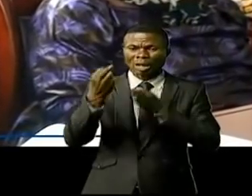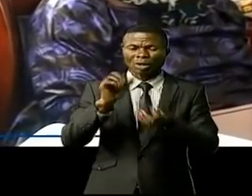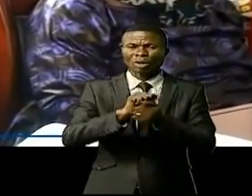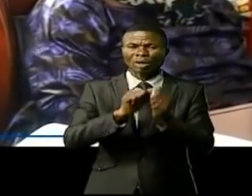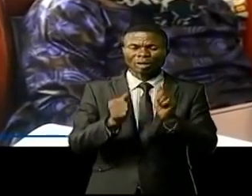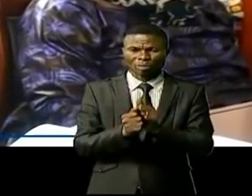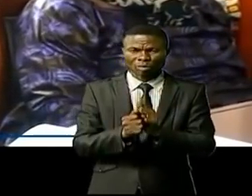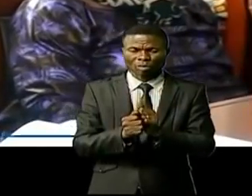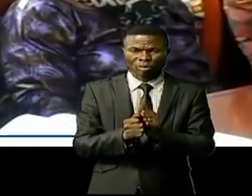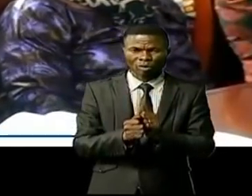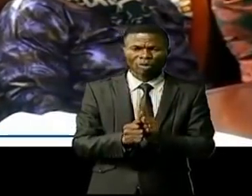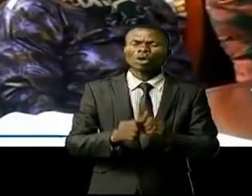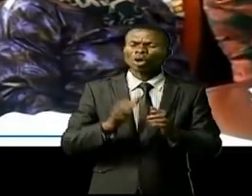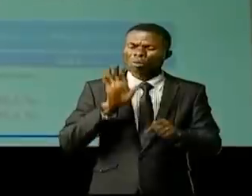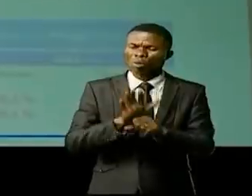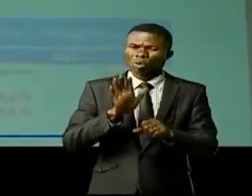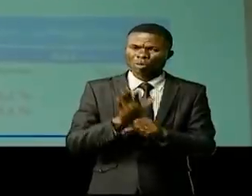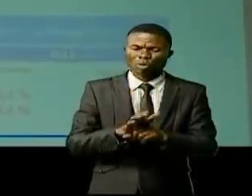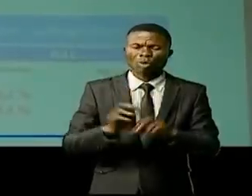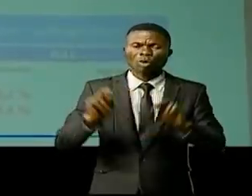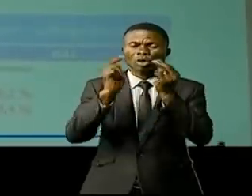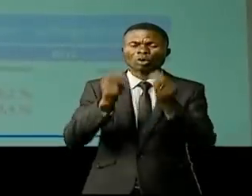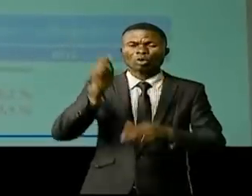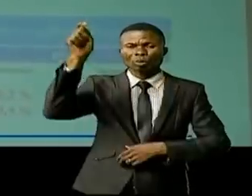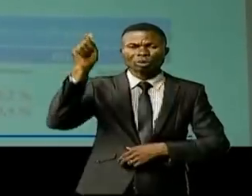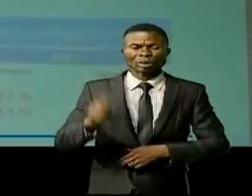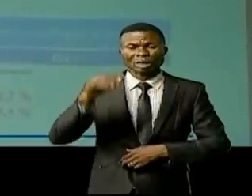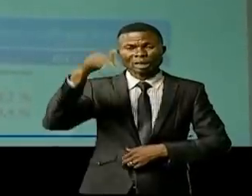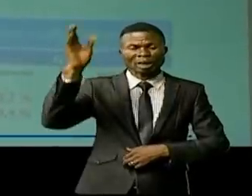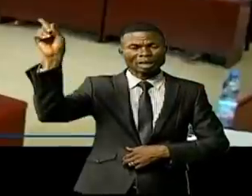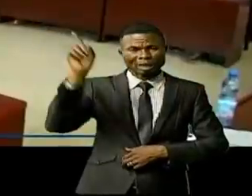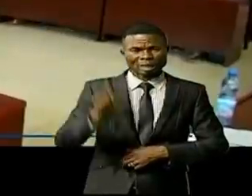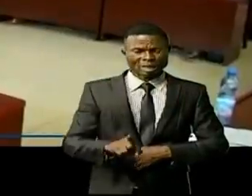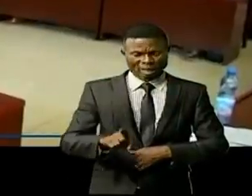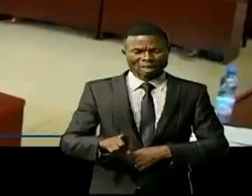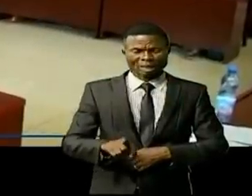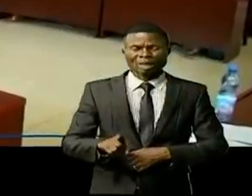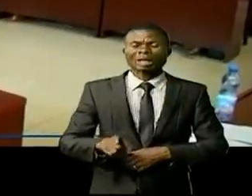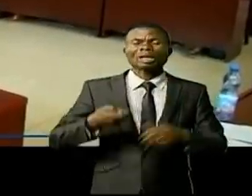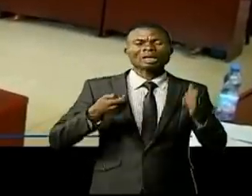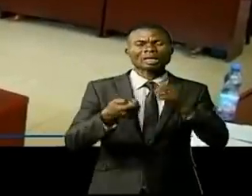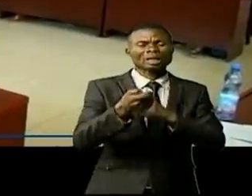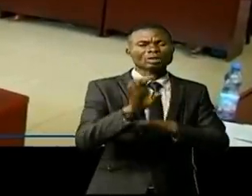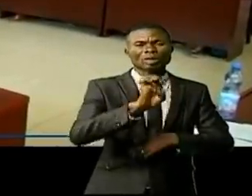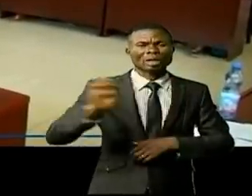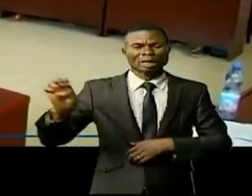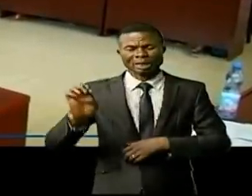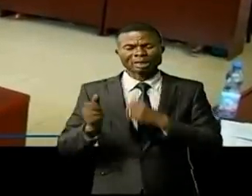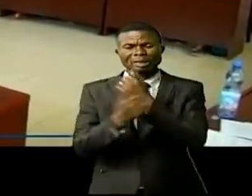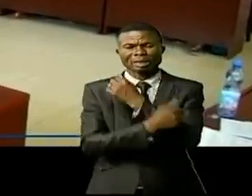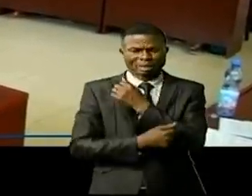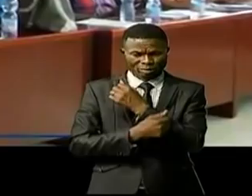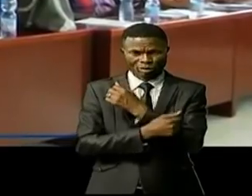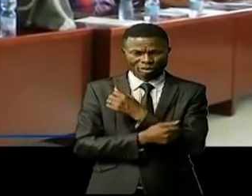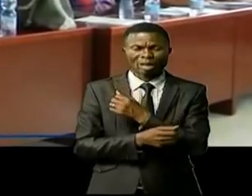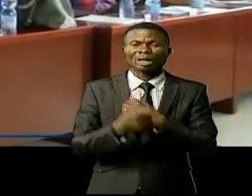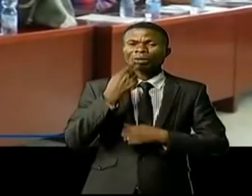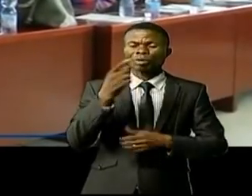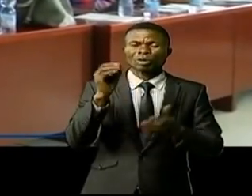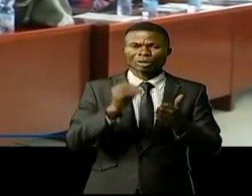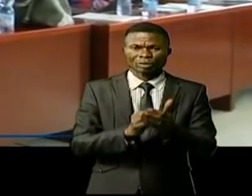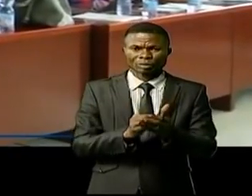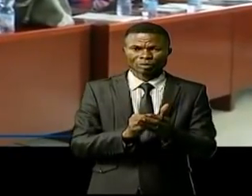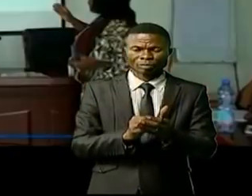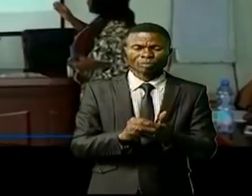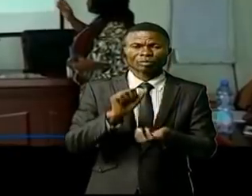'activisme persistant des groupes armés étrangers et nationaux dans l'Est de la RDC. Ajoutez à cela des